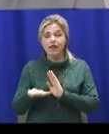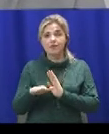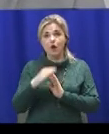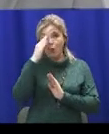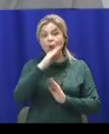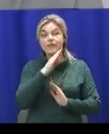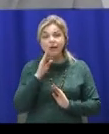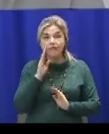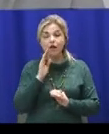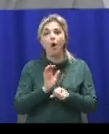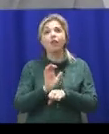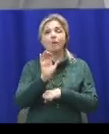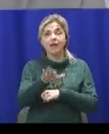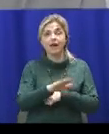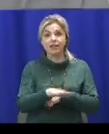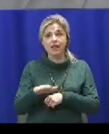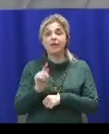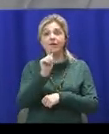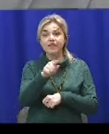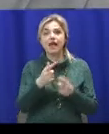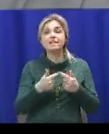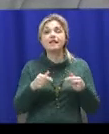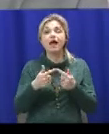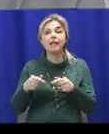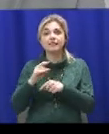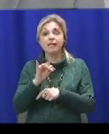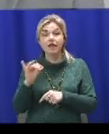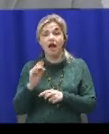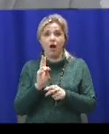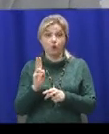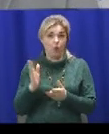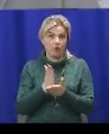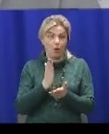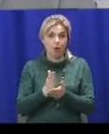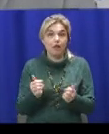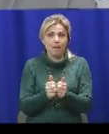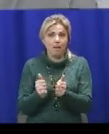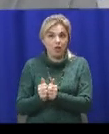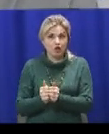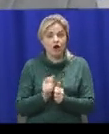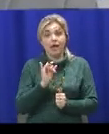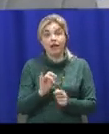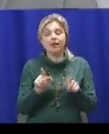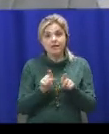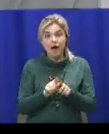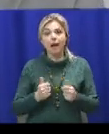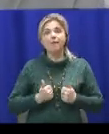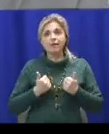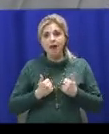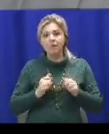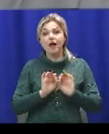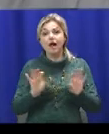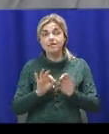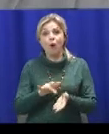родителів, відправляють дітей в ті секції, які знаходяться поблизу. І ми цим самим намагаємося розказати